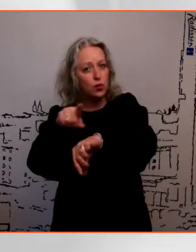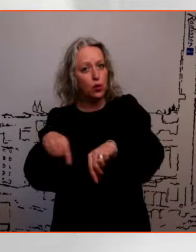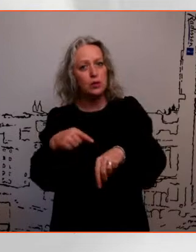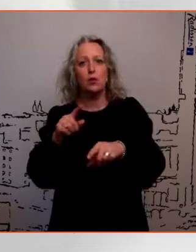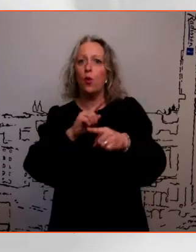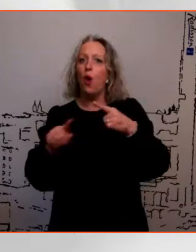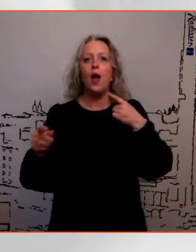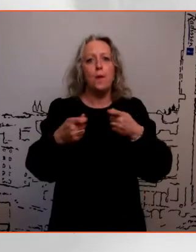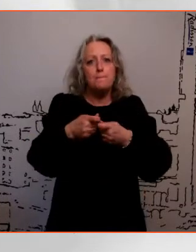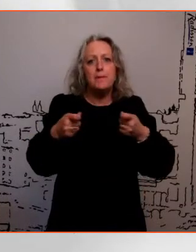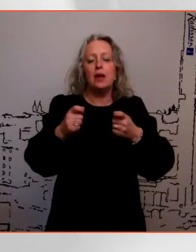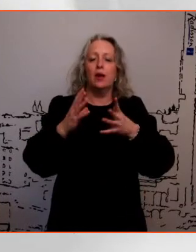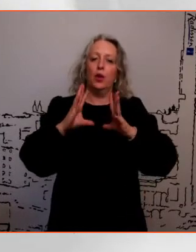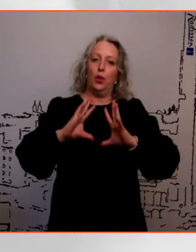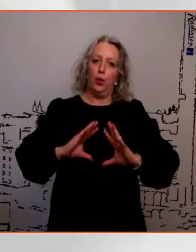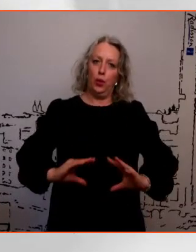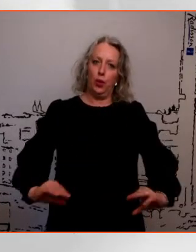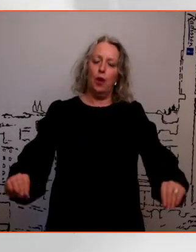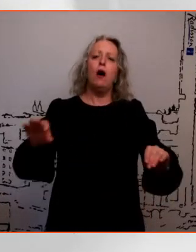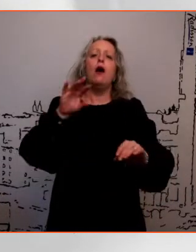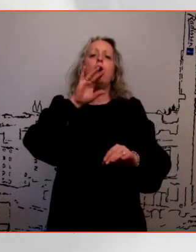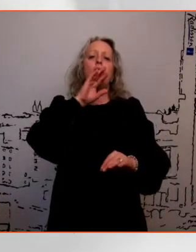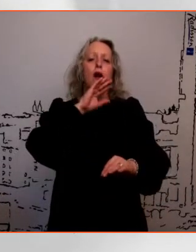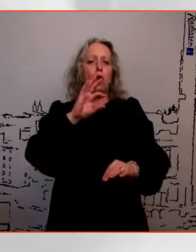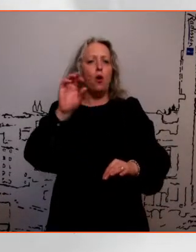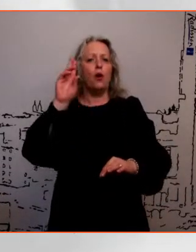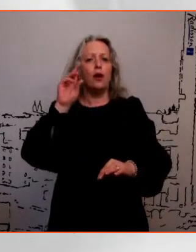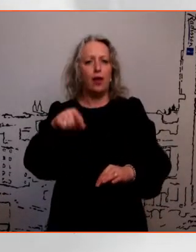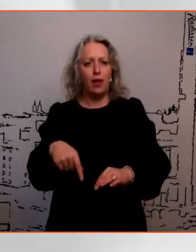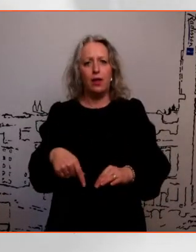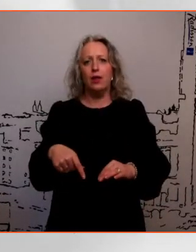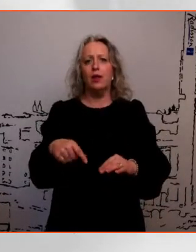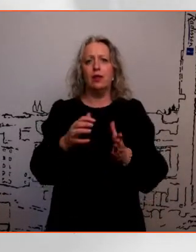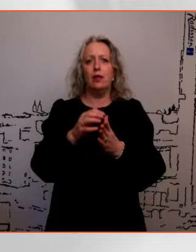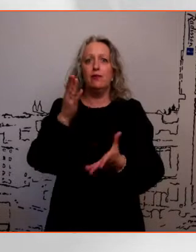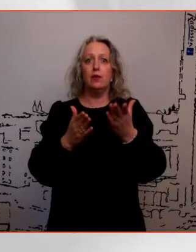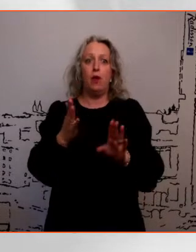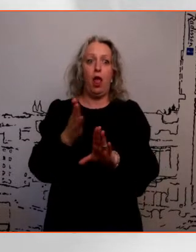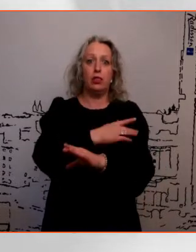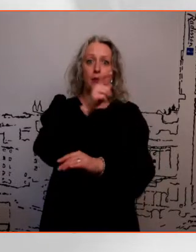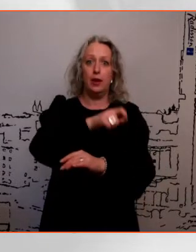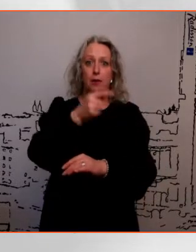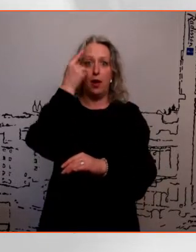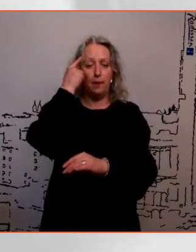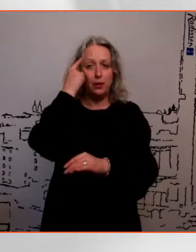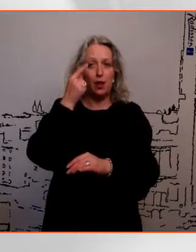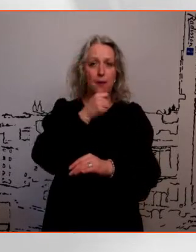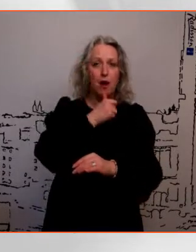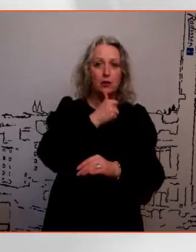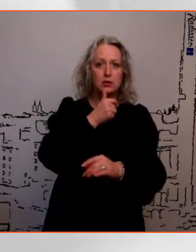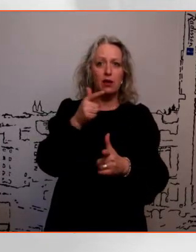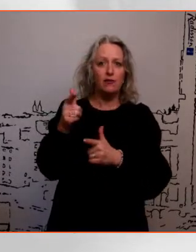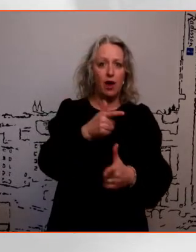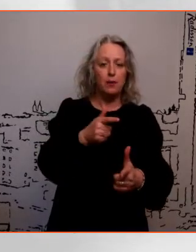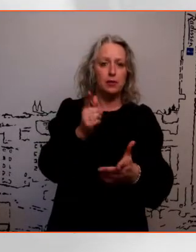okei, ma mõtsin, mul peab kõik selge olema juba katsetel või kuhu ma pärast lähen tööle,